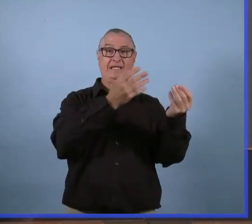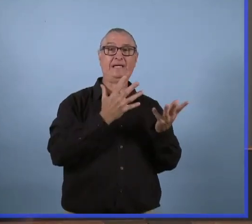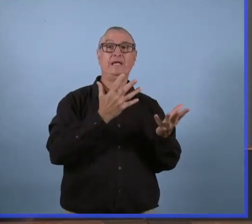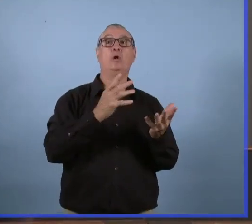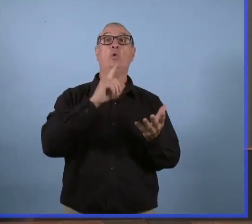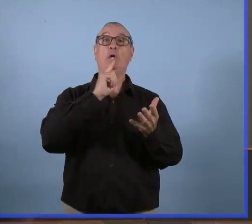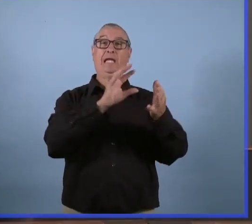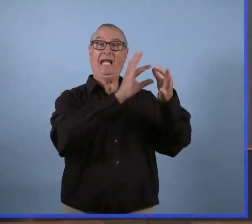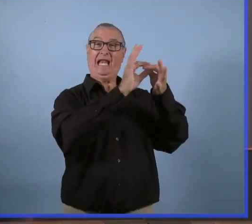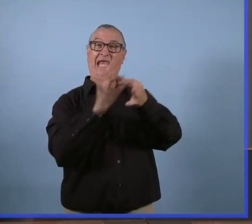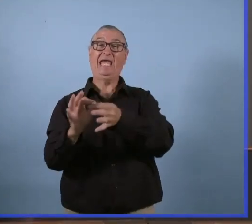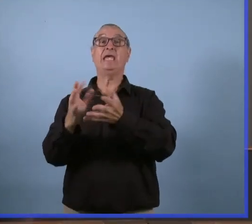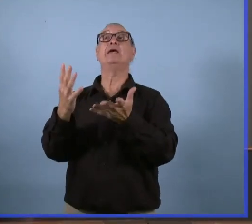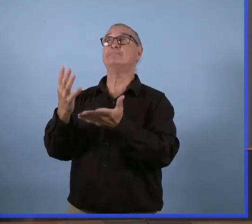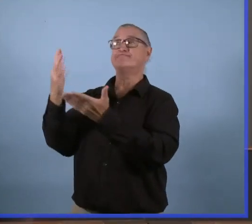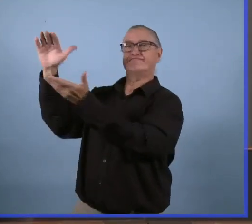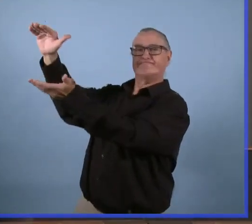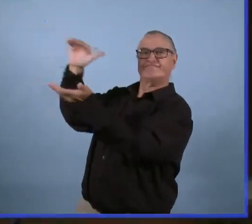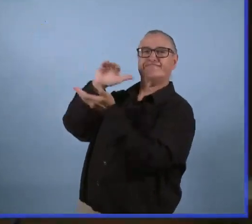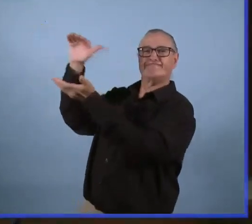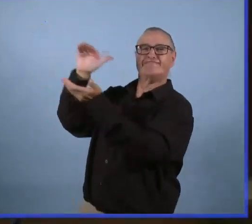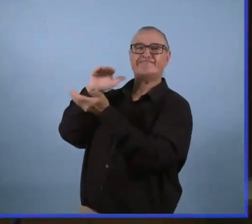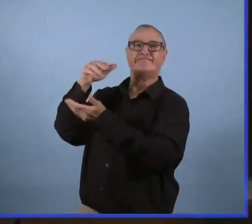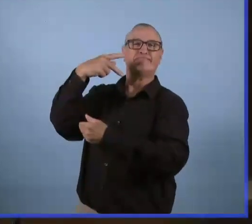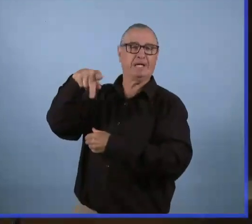voir ce qu'on va pouvoir faire avec les ordres de santé publique.